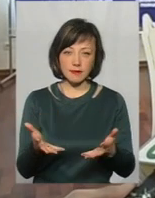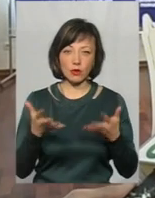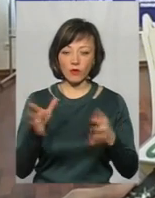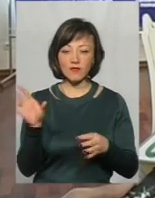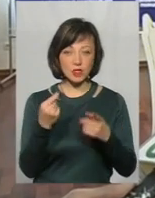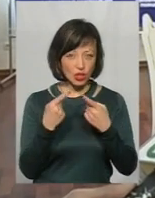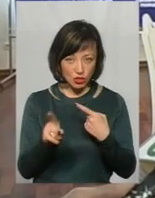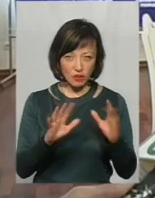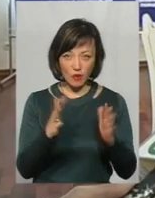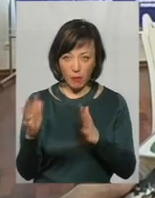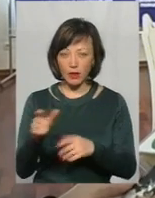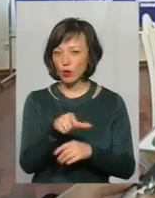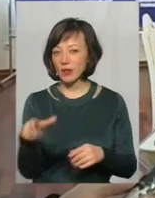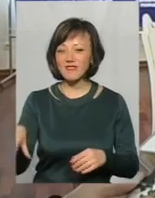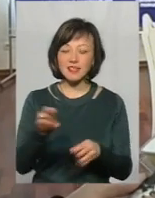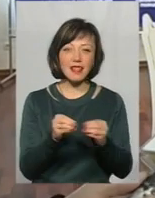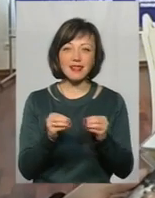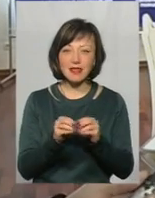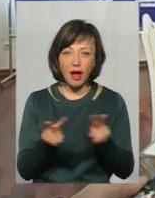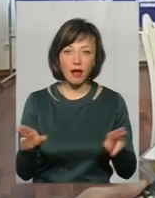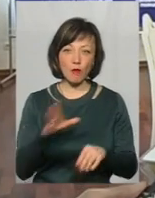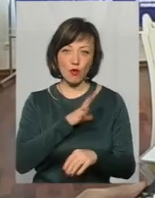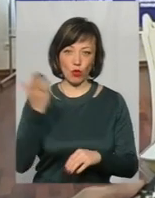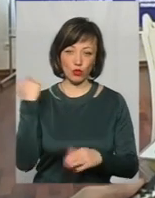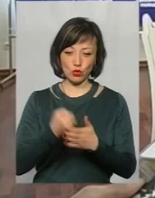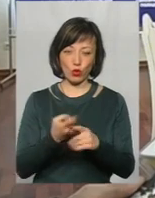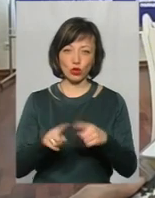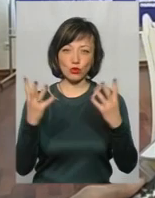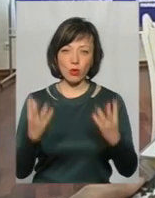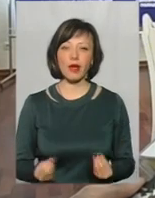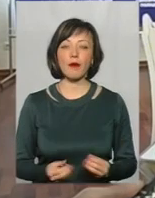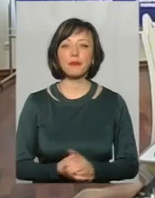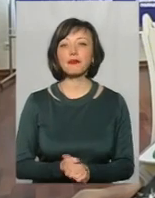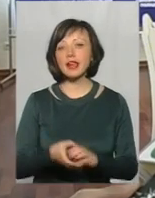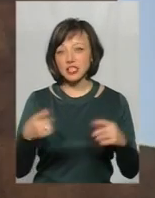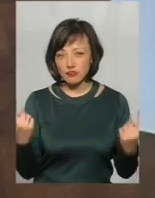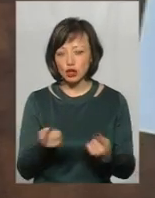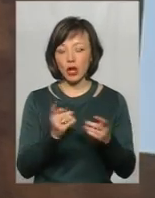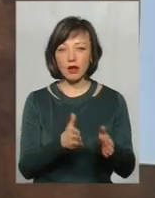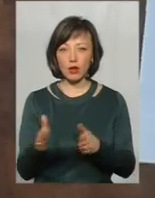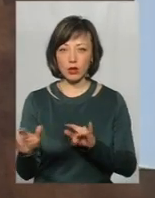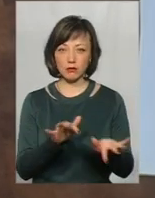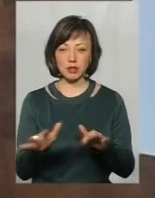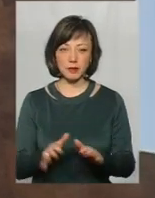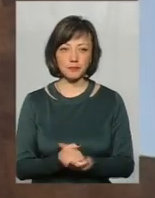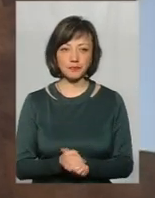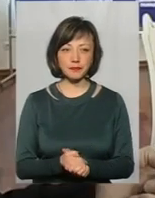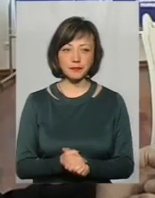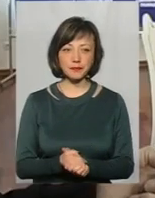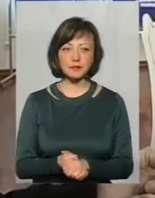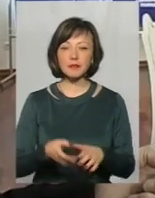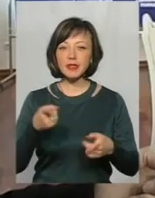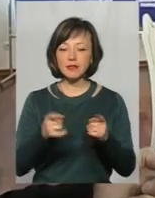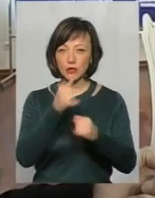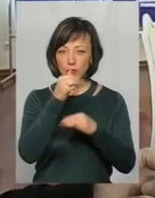всіх інших випадках для людей буде все так, як було до сьогоднішнього дня. Тобто, звичайний алгоритм дій. І, звісно, не може